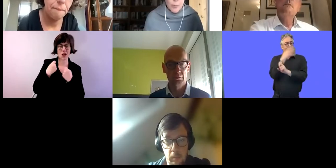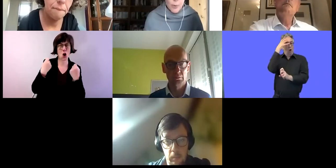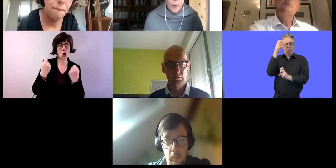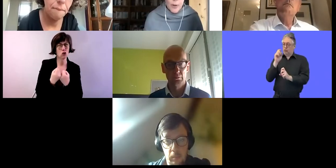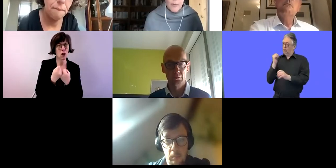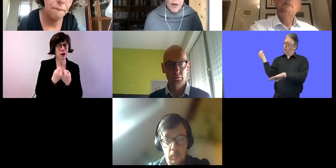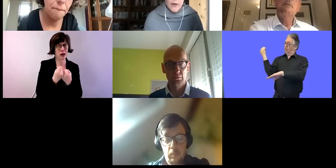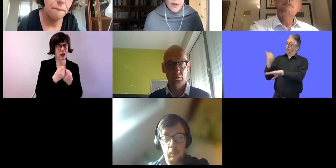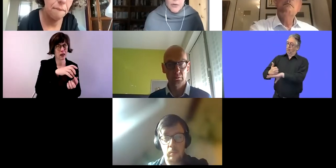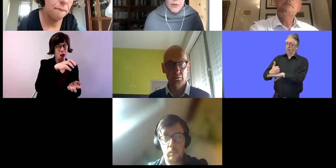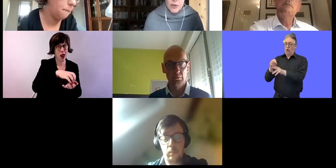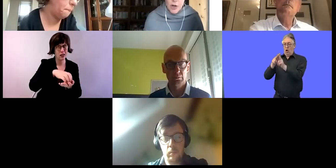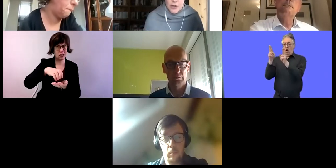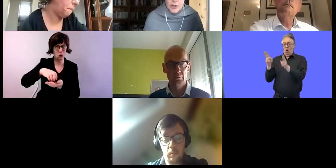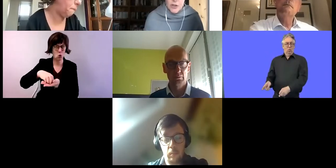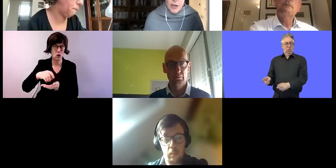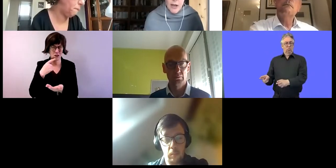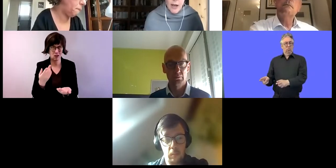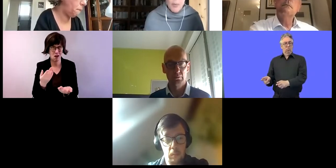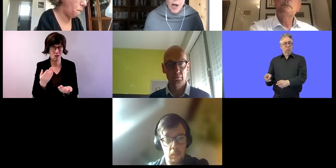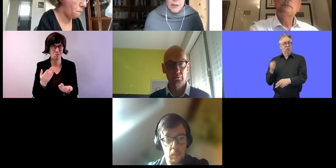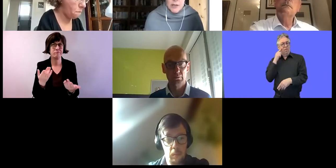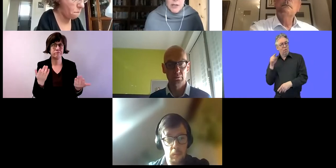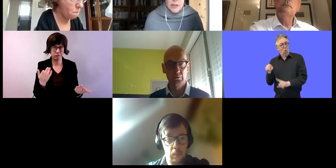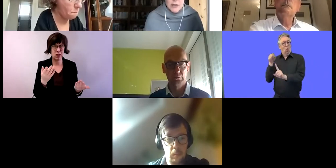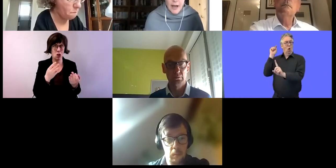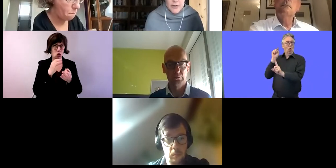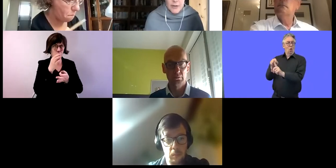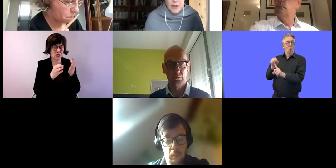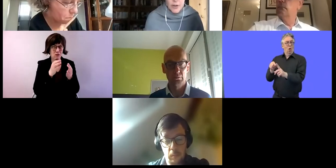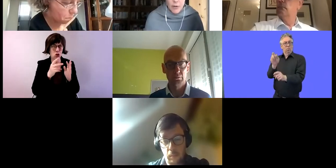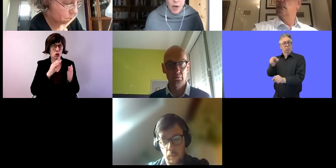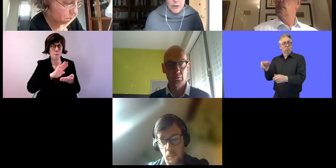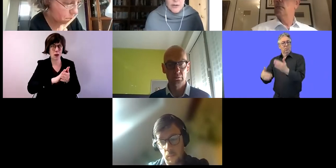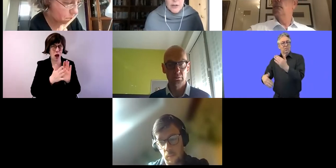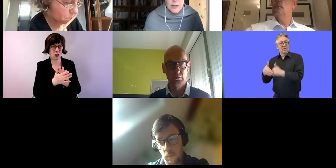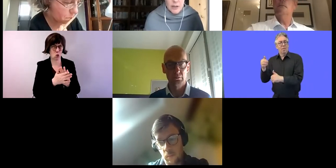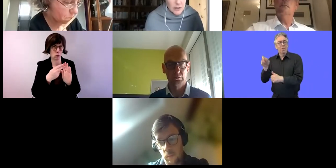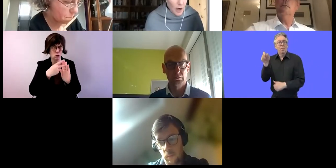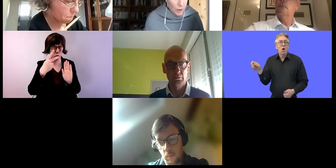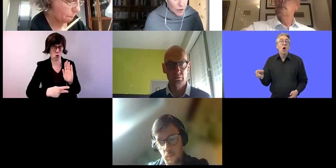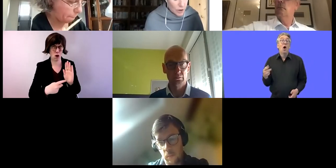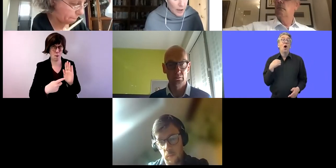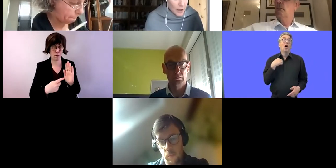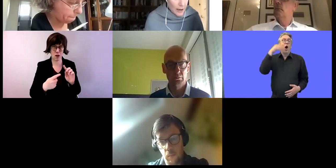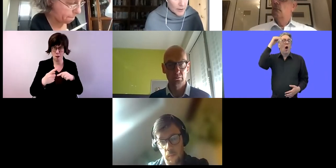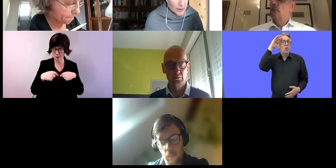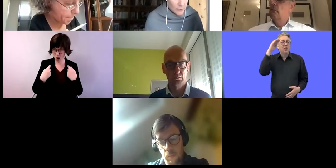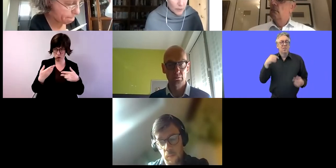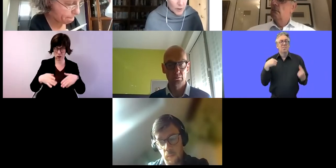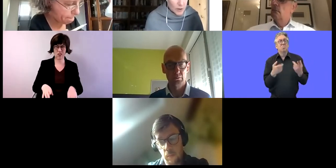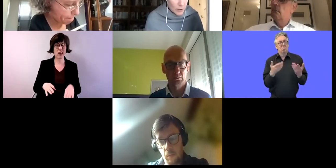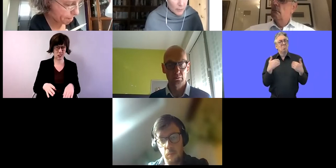erwähnt. Ein spezifisches Praktikantenprogramm gab es bei uns in diesen